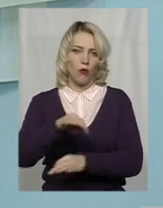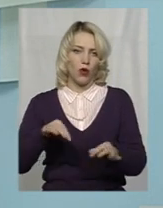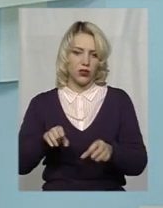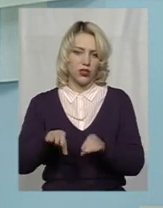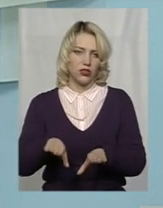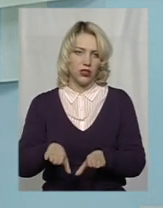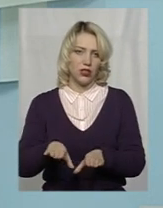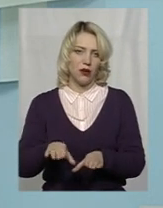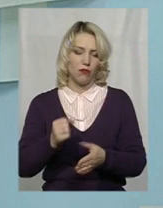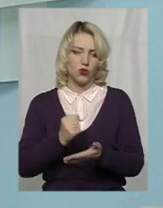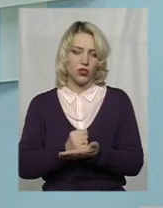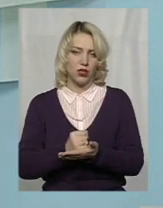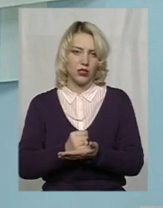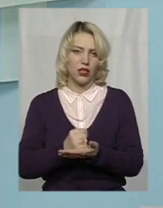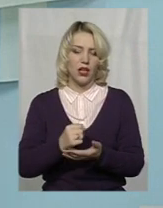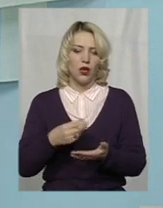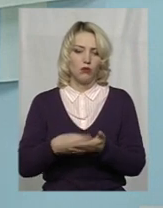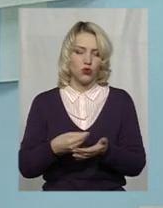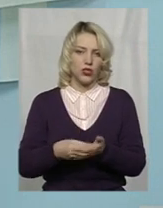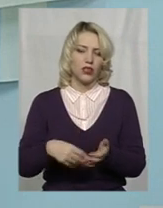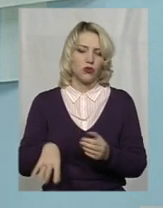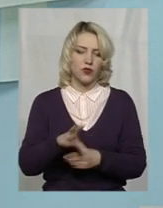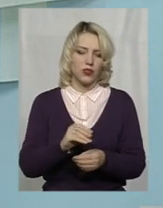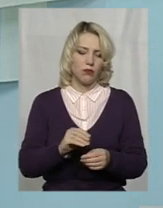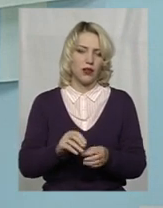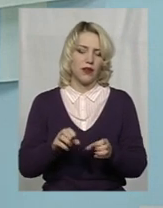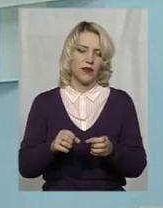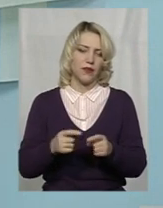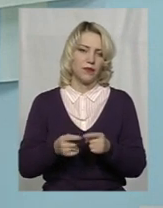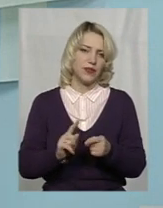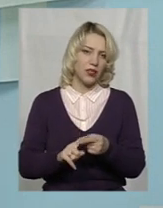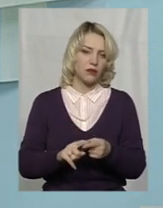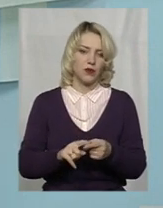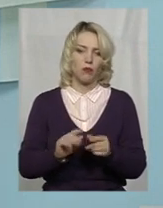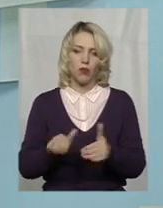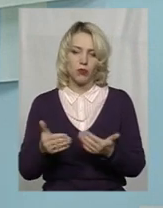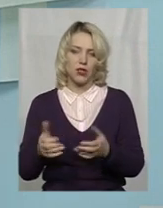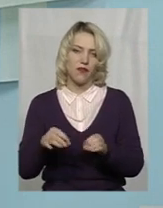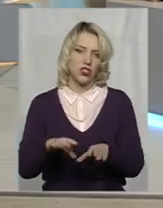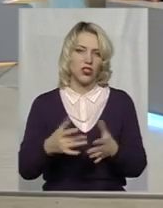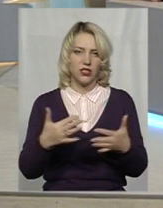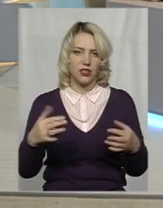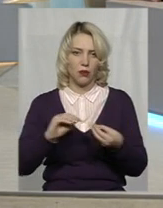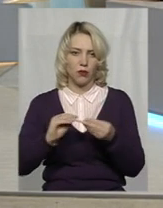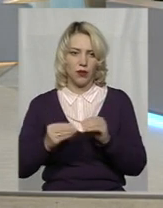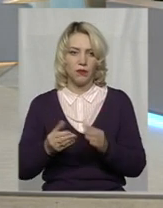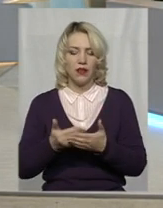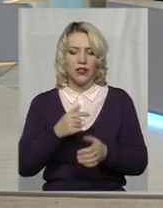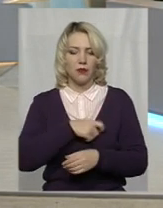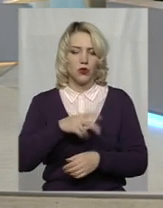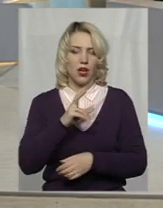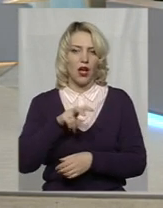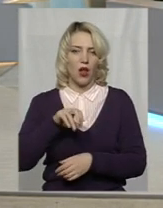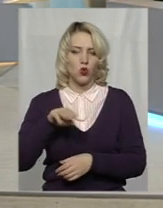рішення, бюджет всіма цими пропозиціями, вирішення тих чи інших проблемних питань. А від депутатки Тетяни Калюжної